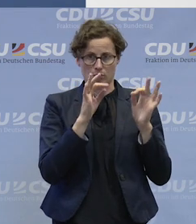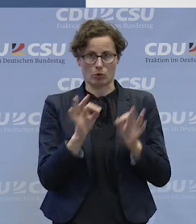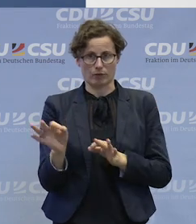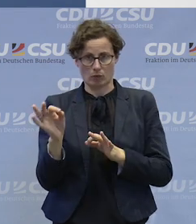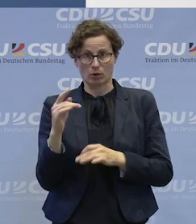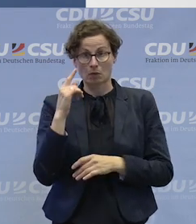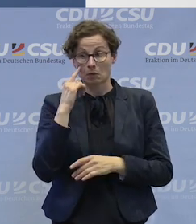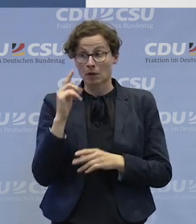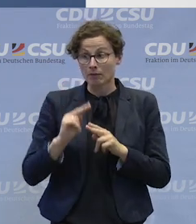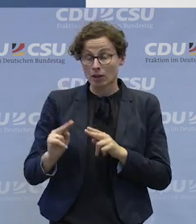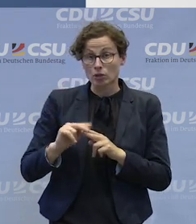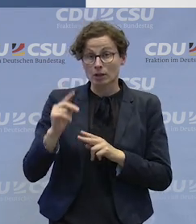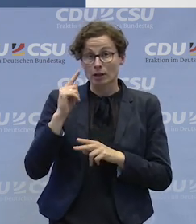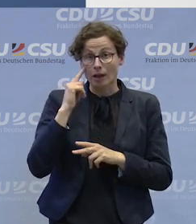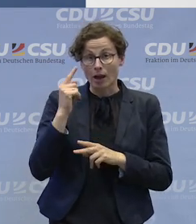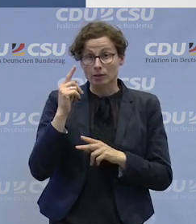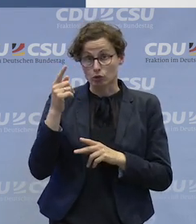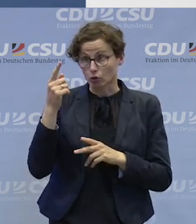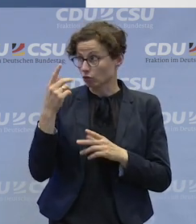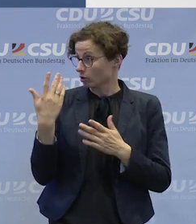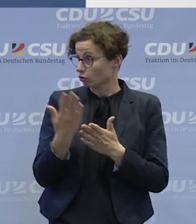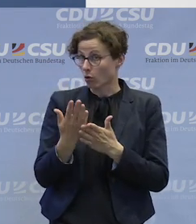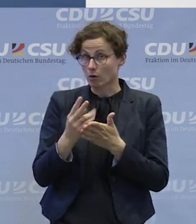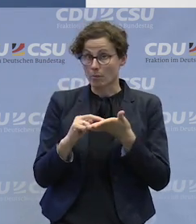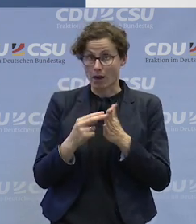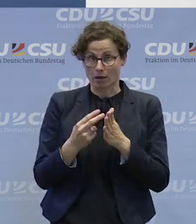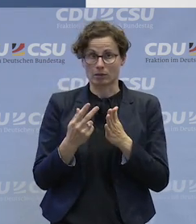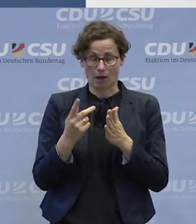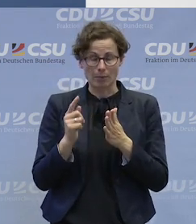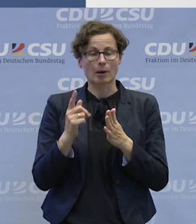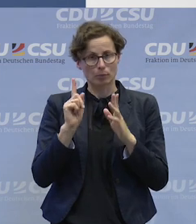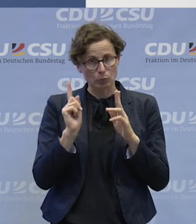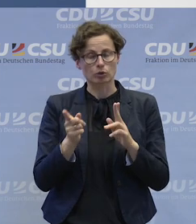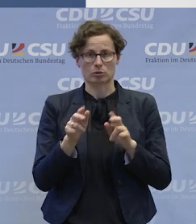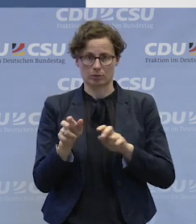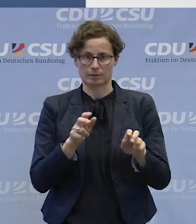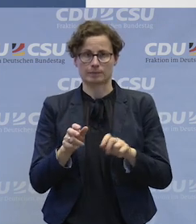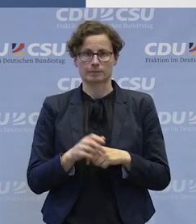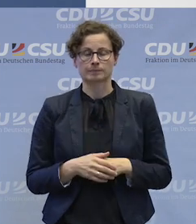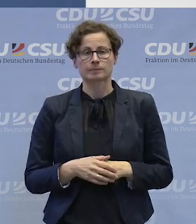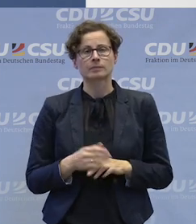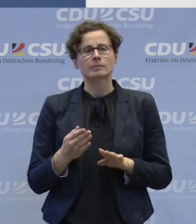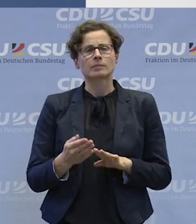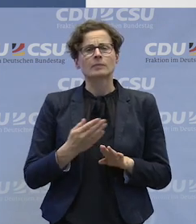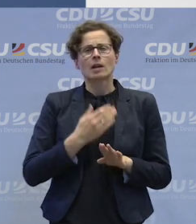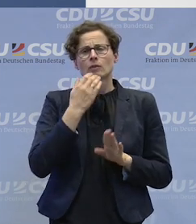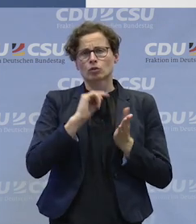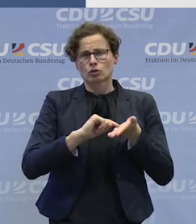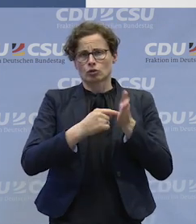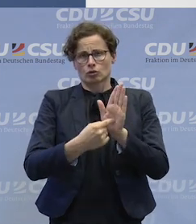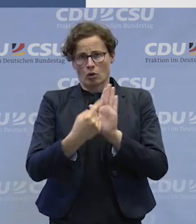beim Werkstatträten in Deutschland gibt. Ich will aber noch auf einen Aspekt hinweisen, was die